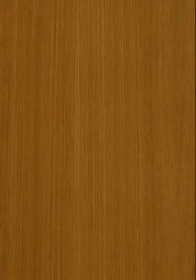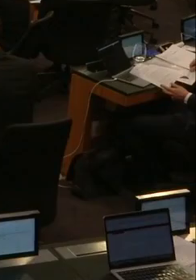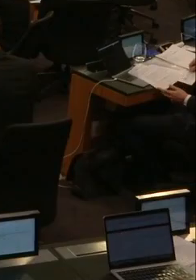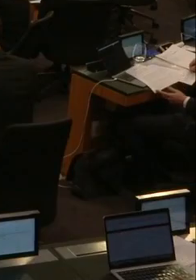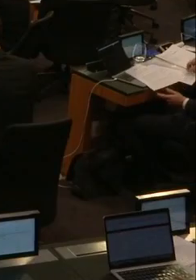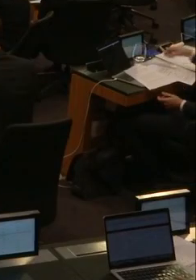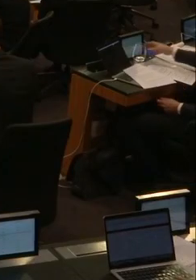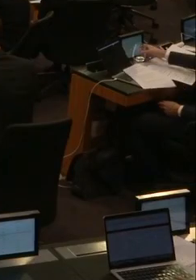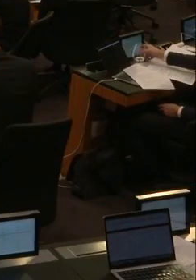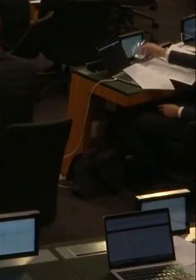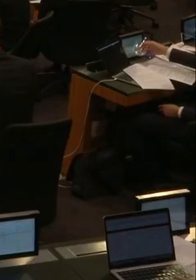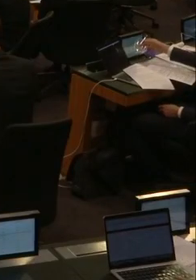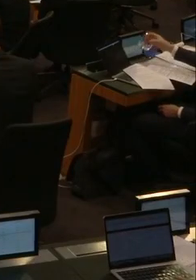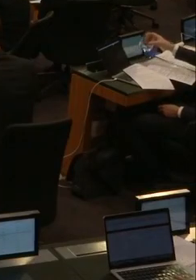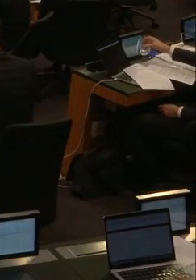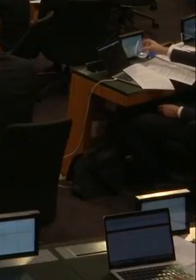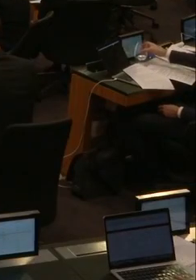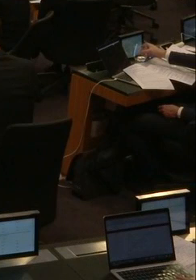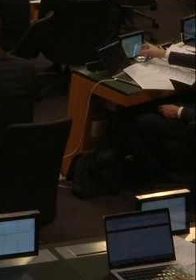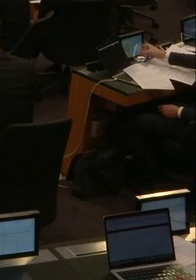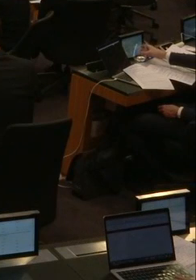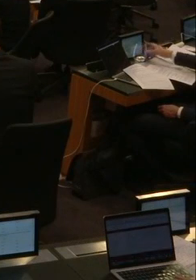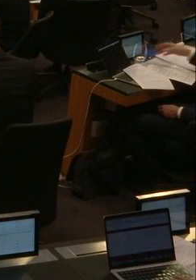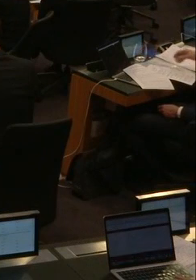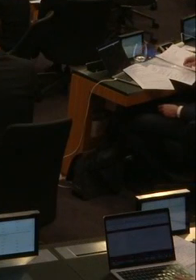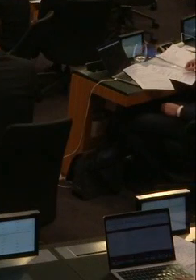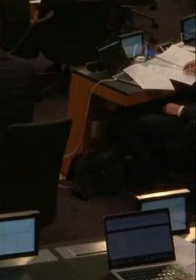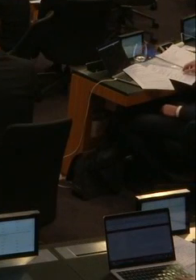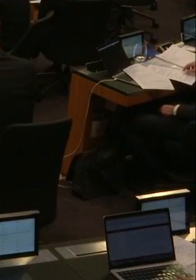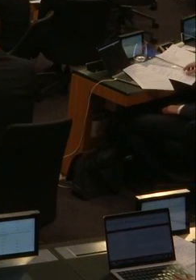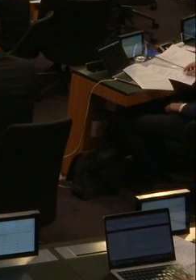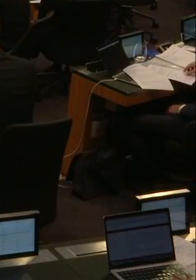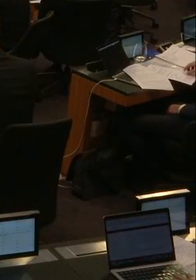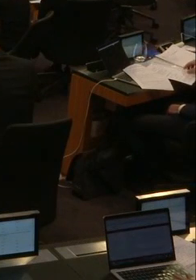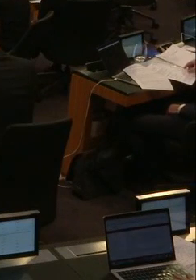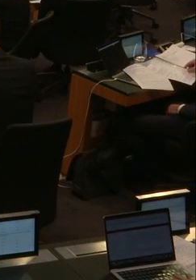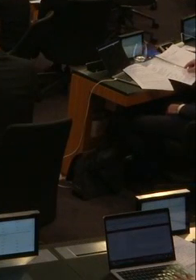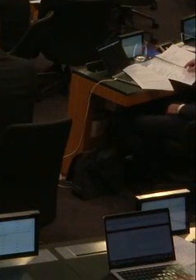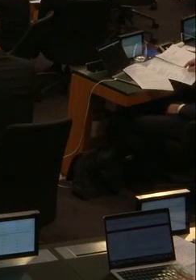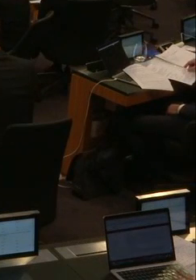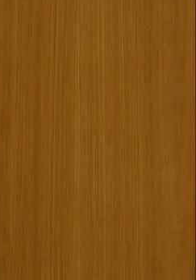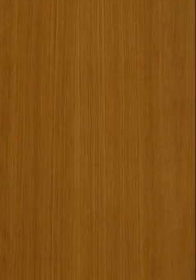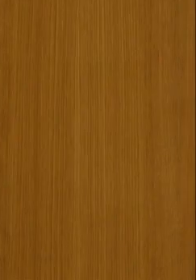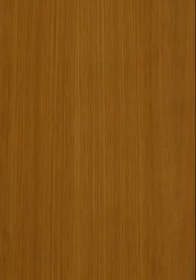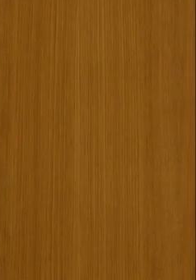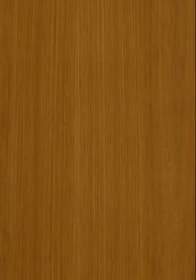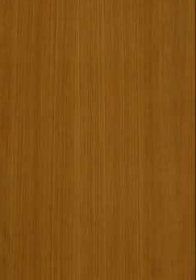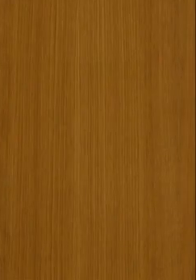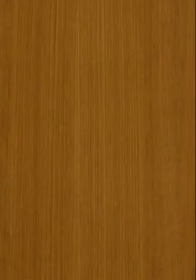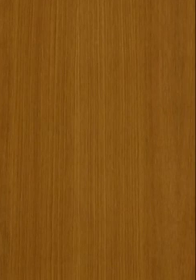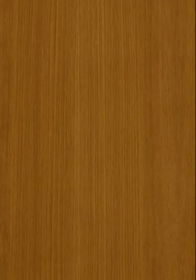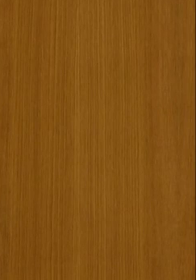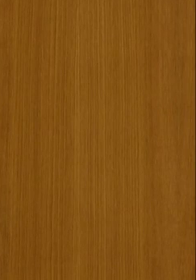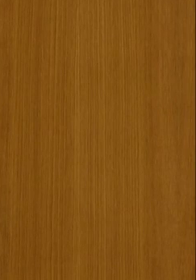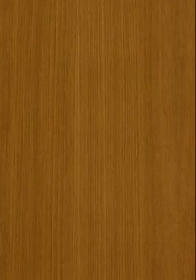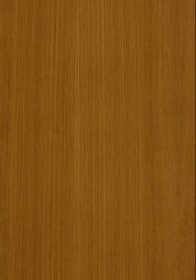österreichischen Nationalbank spekulativ von Natur sind und wie viel einfach Bewertungsabschreibungen auf die im Rahmen der EZB